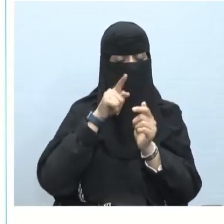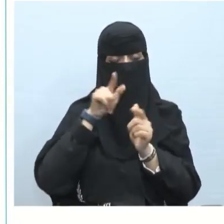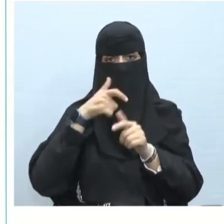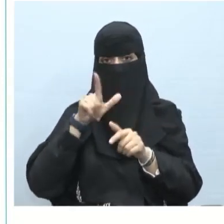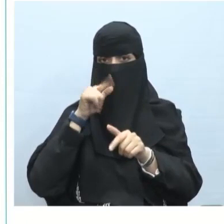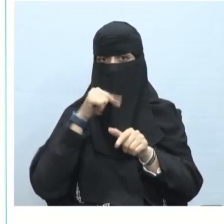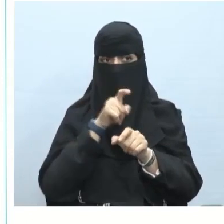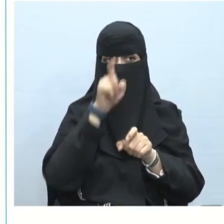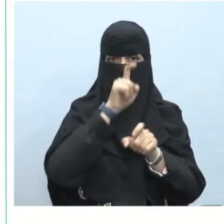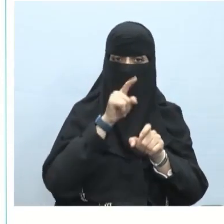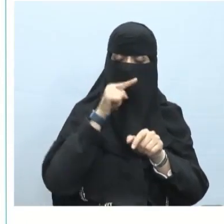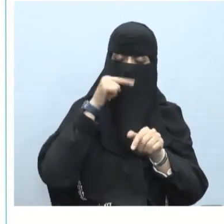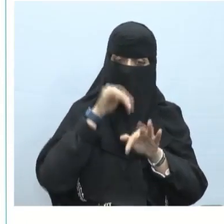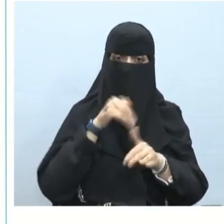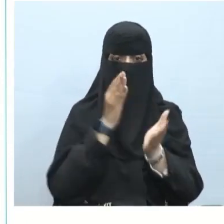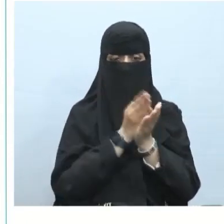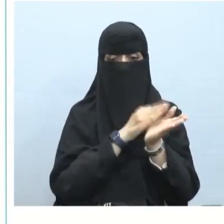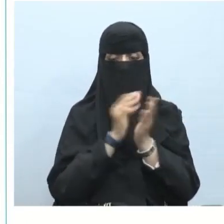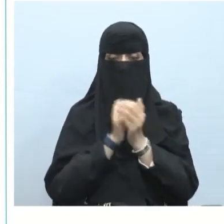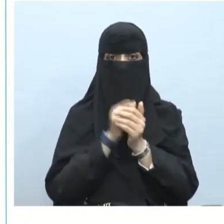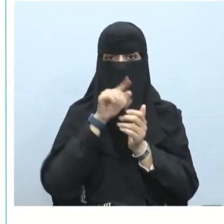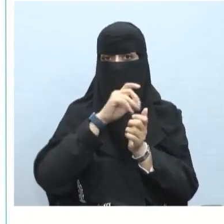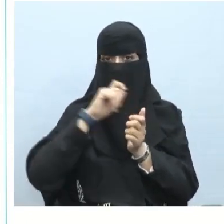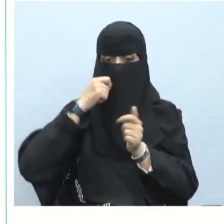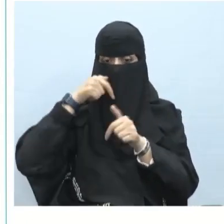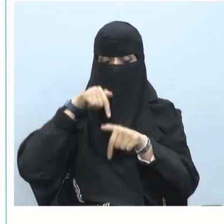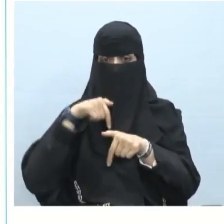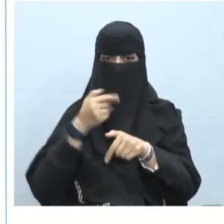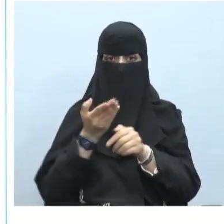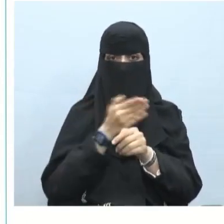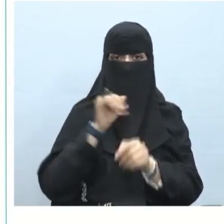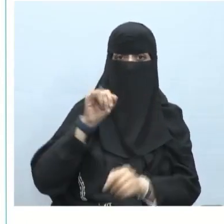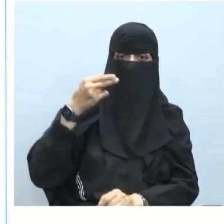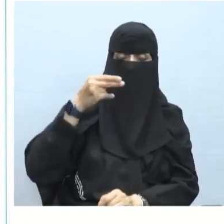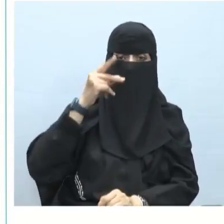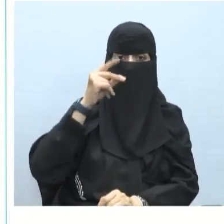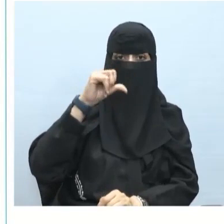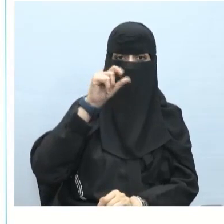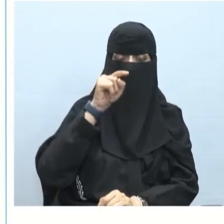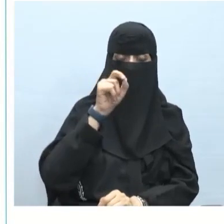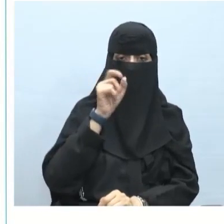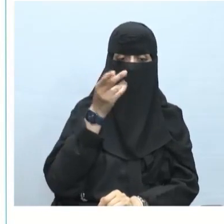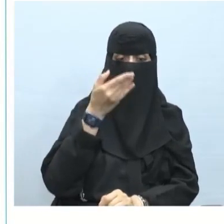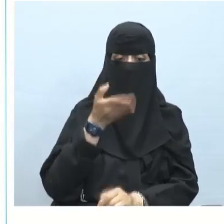متى ما طلبت مننا إذن هناك اتمانه معطوفة على أمانة